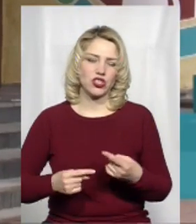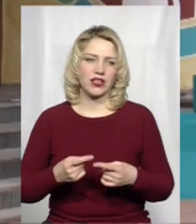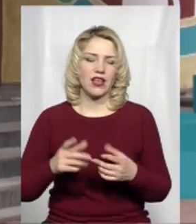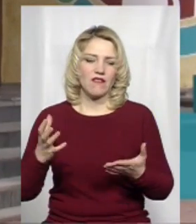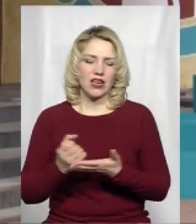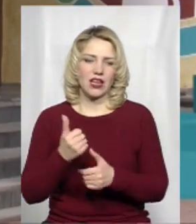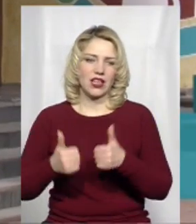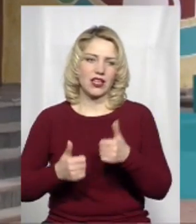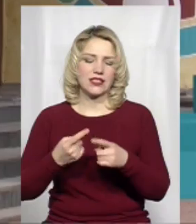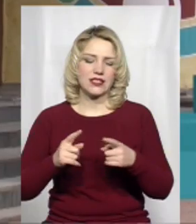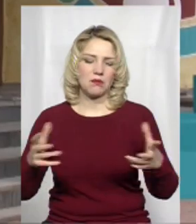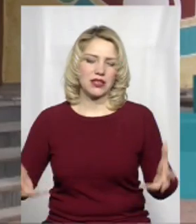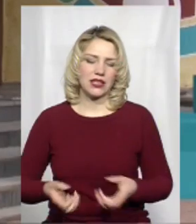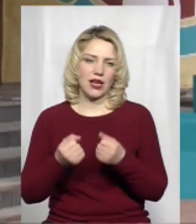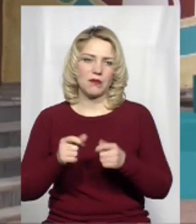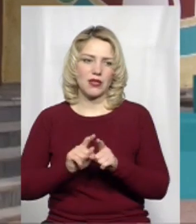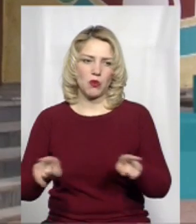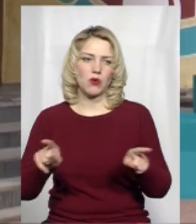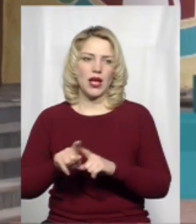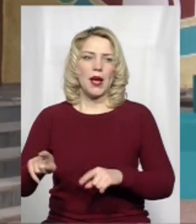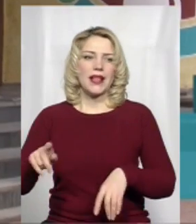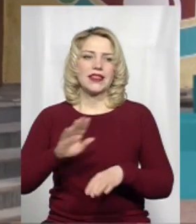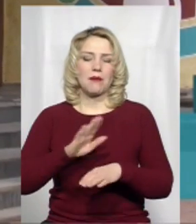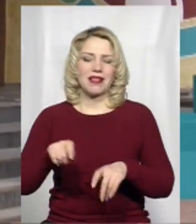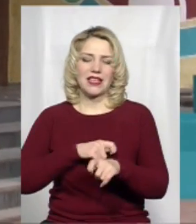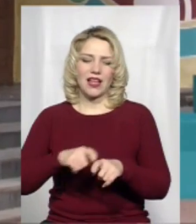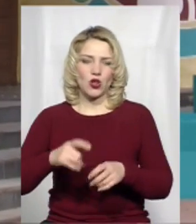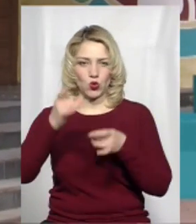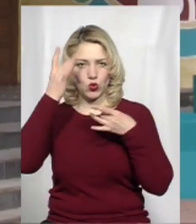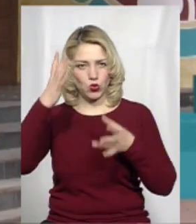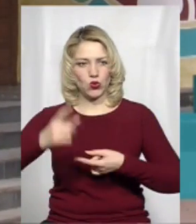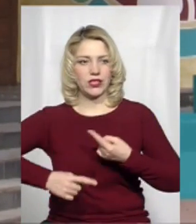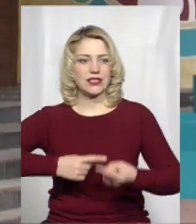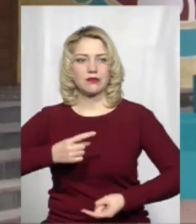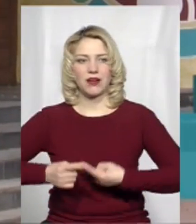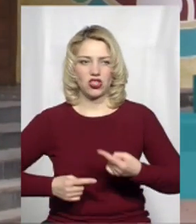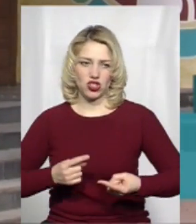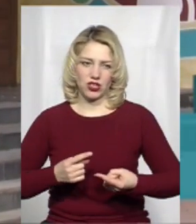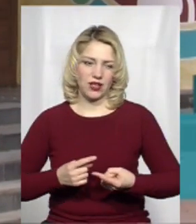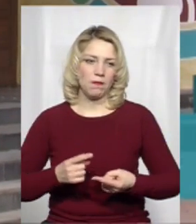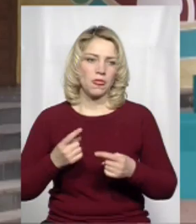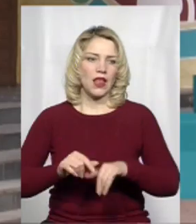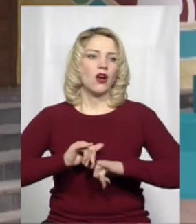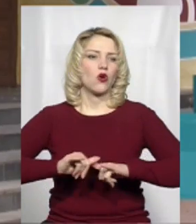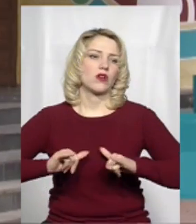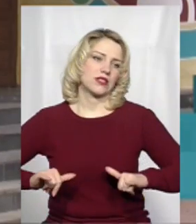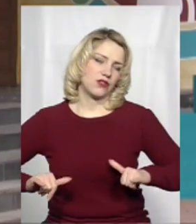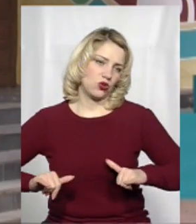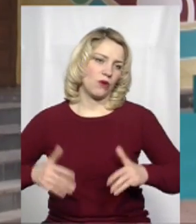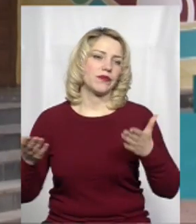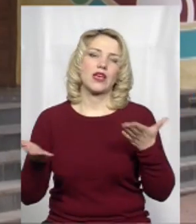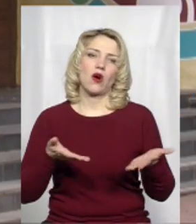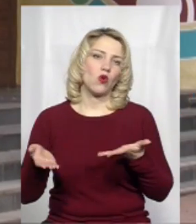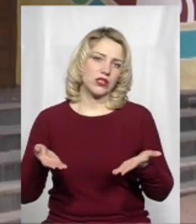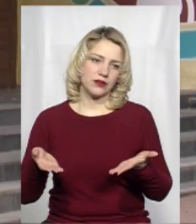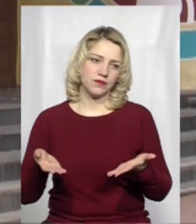популяризація нематеріальної культурної спадщини, розвитком якої